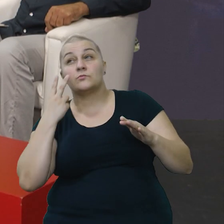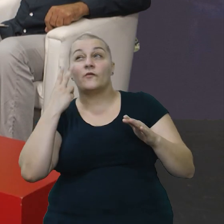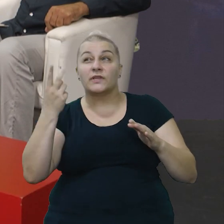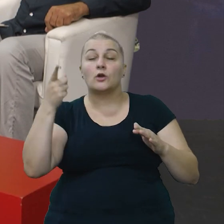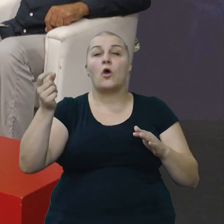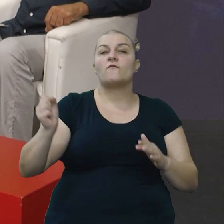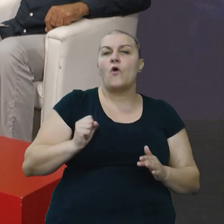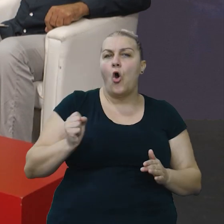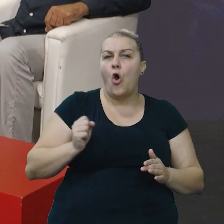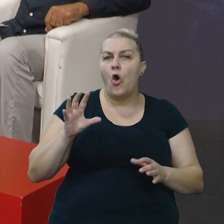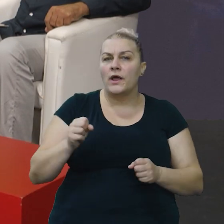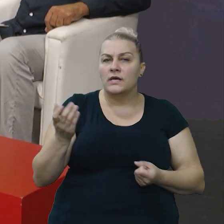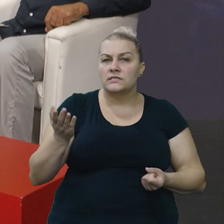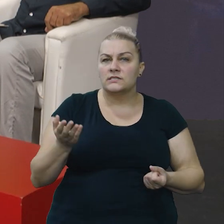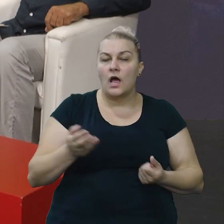hilhopter.